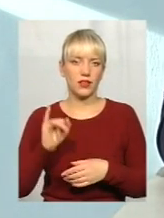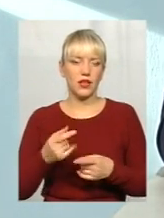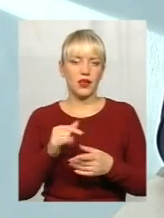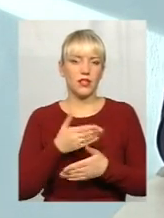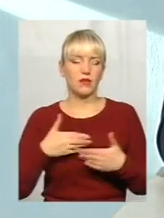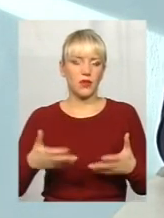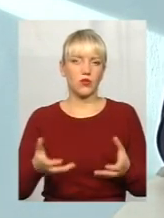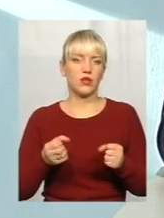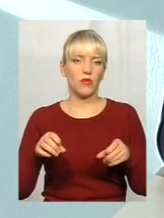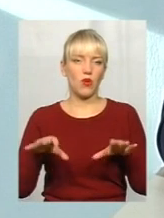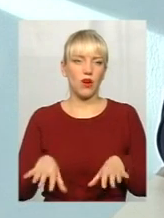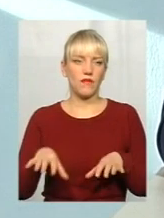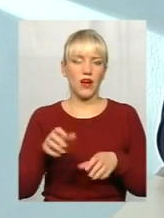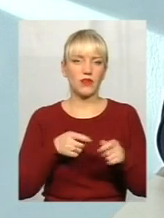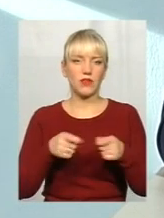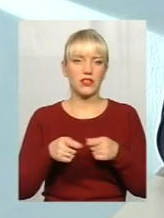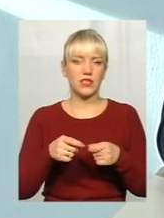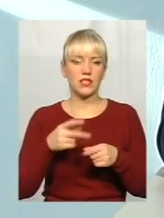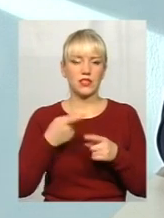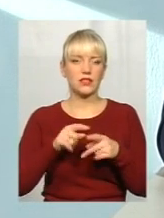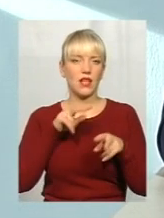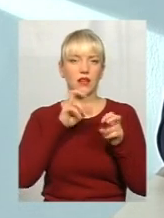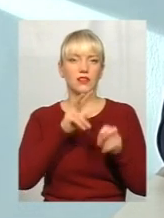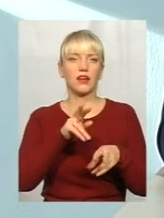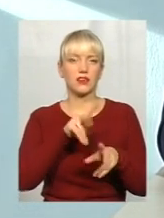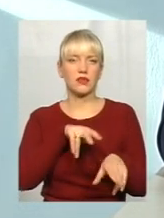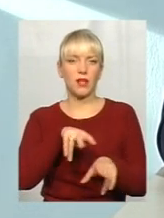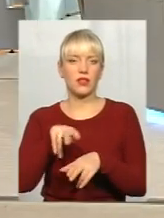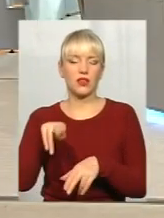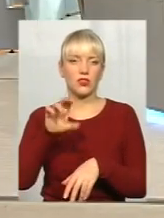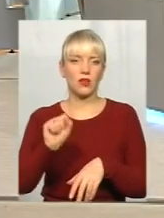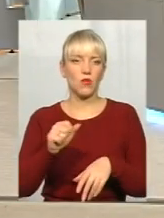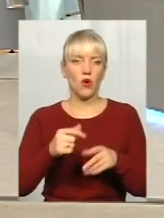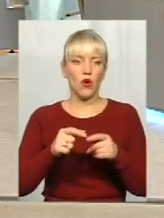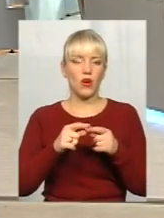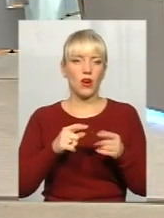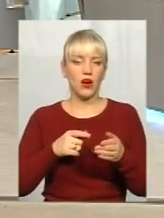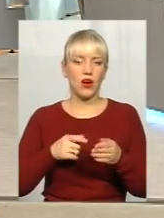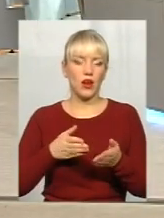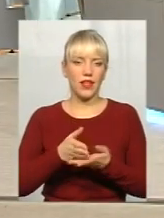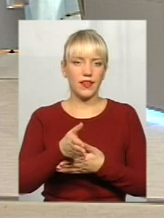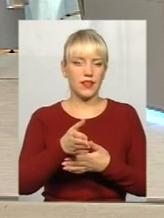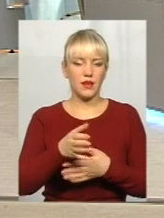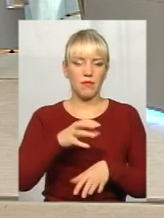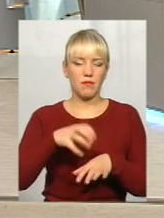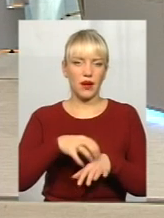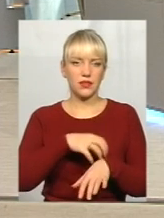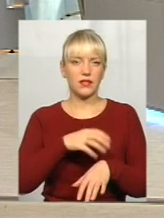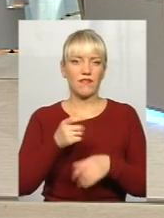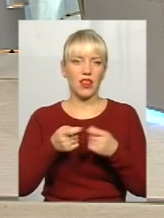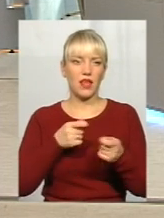голів адміністрації, фактично смотрящим по лінії партії влади, які будуть організовувати вибори і